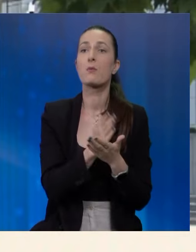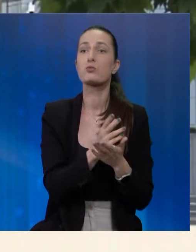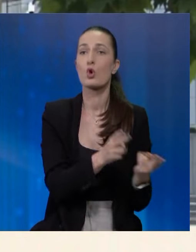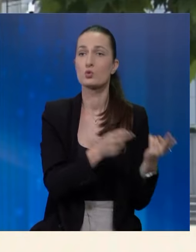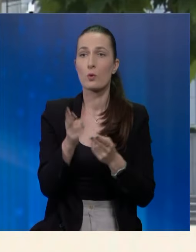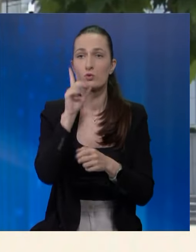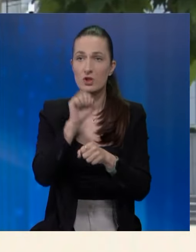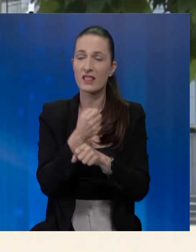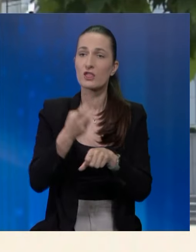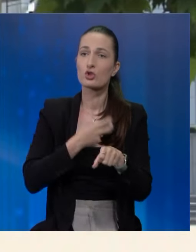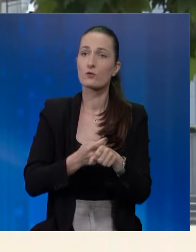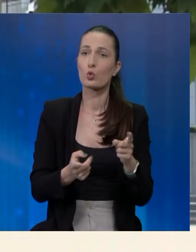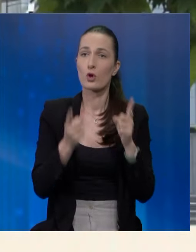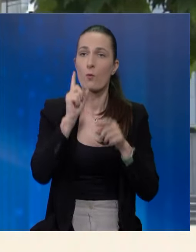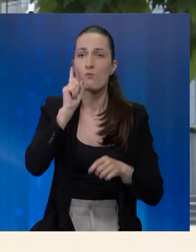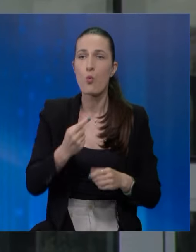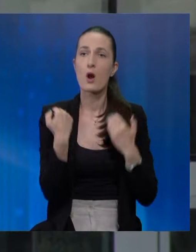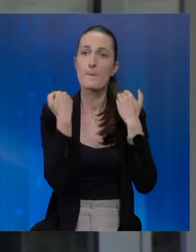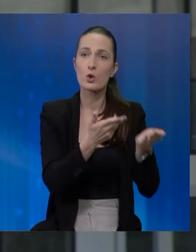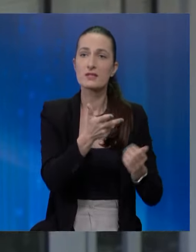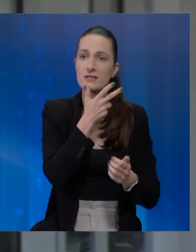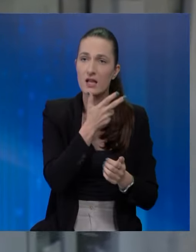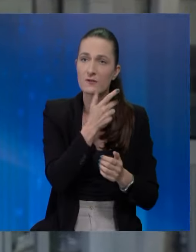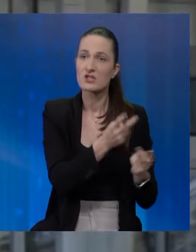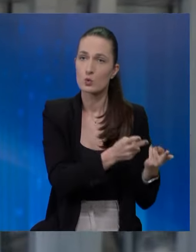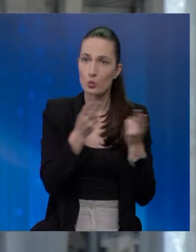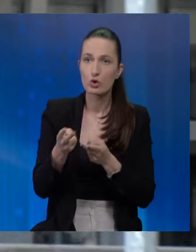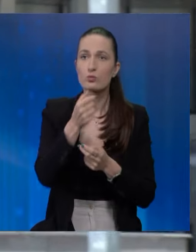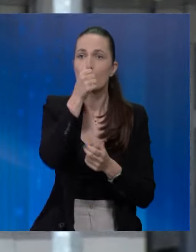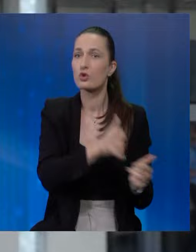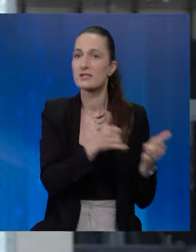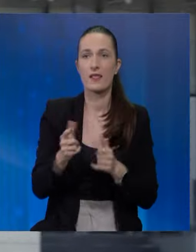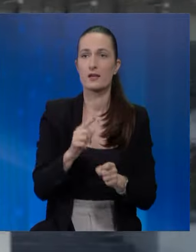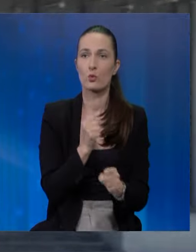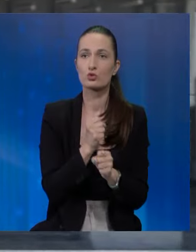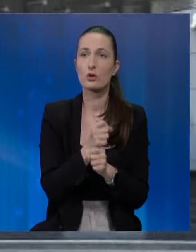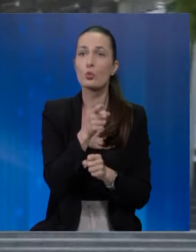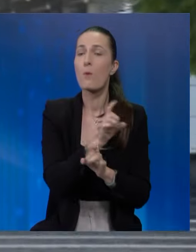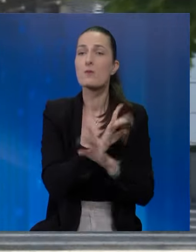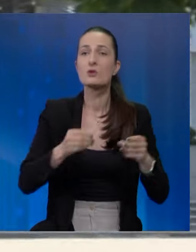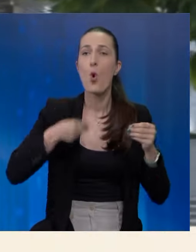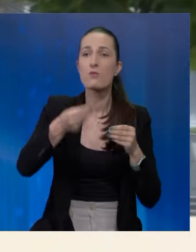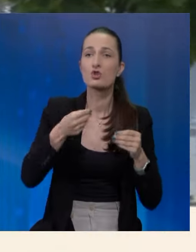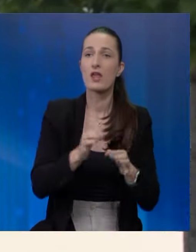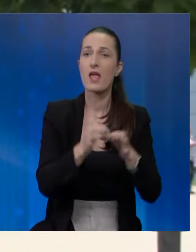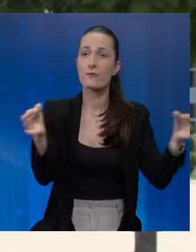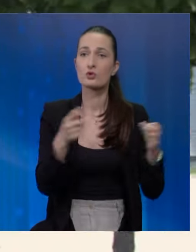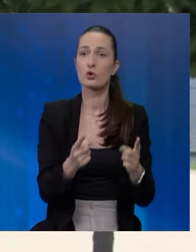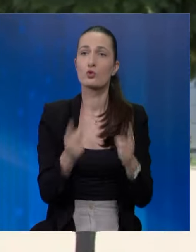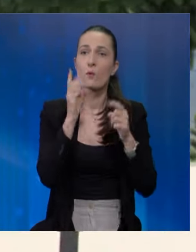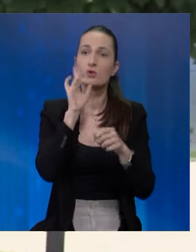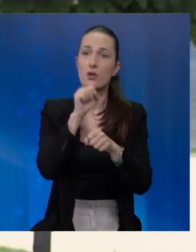Hercegovini, državno tužilaštvo mora podnijeti zahtjev za izručenje, a što do sada nije urađeno. I to bez objašnjenja javnosti iz